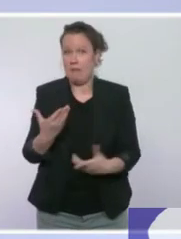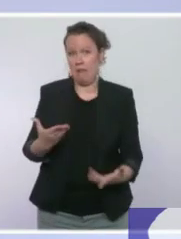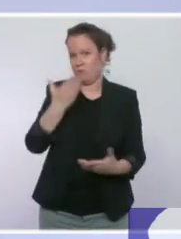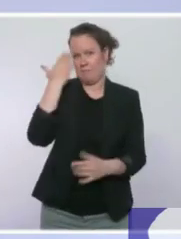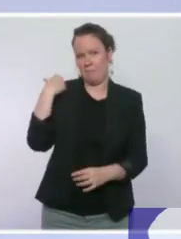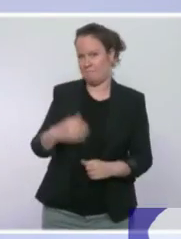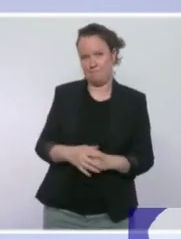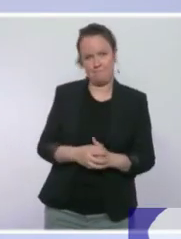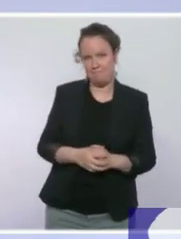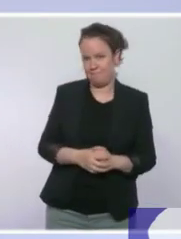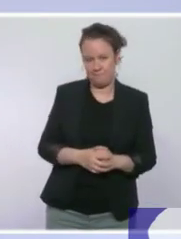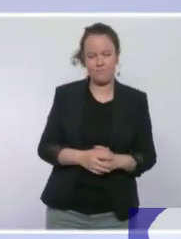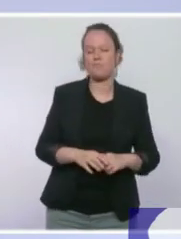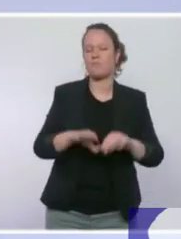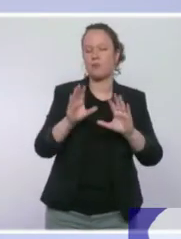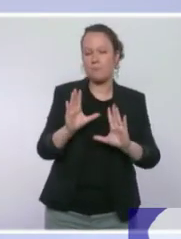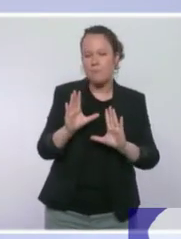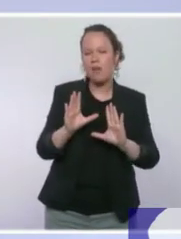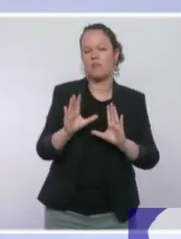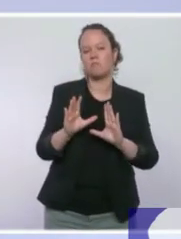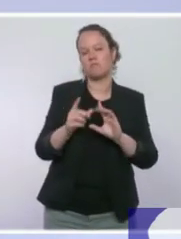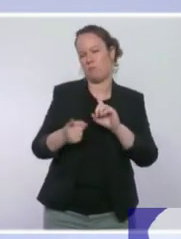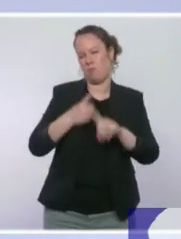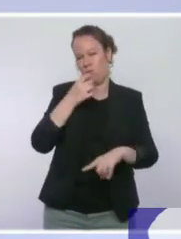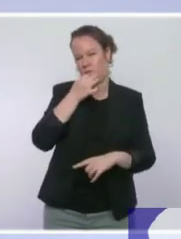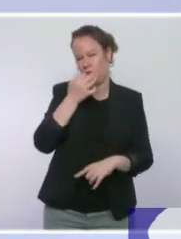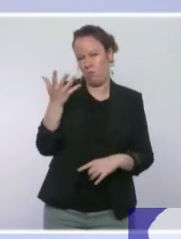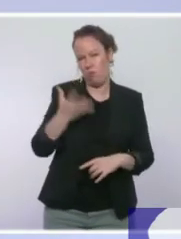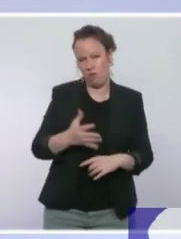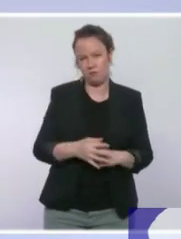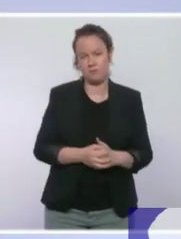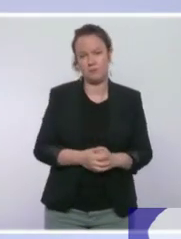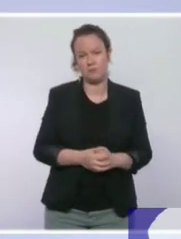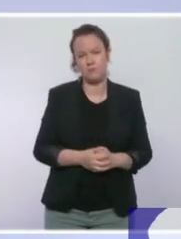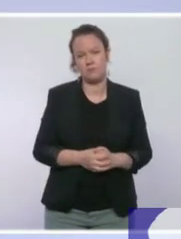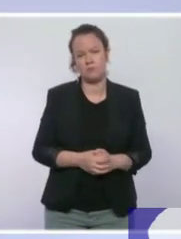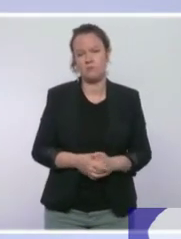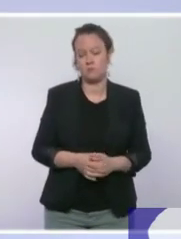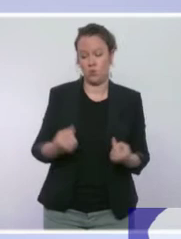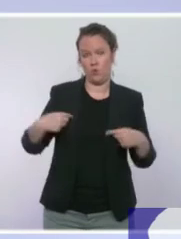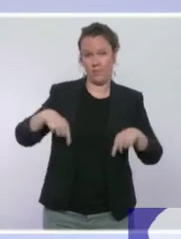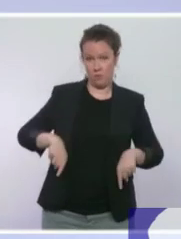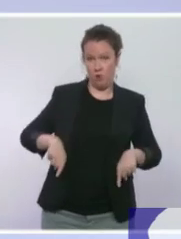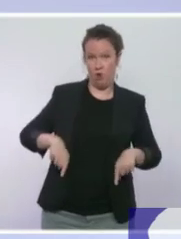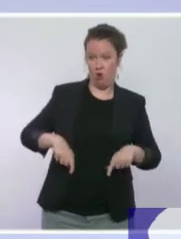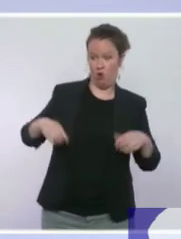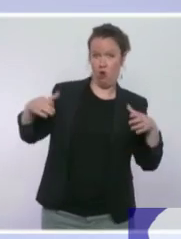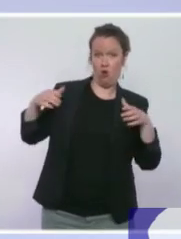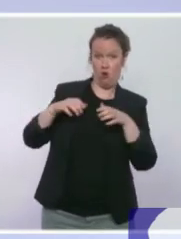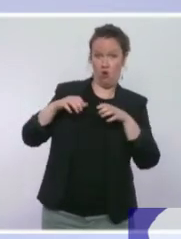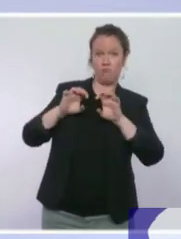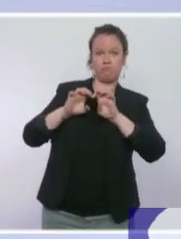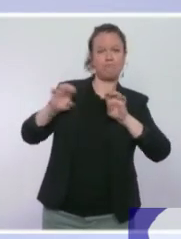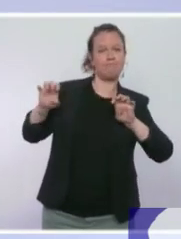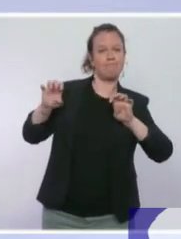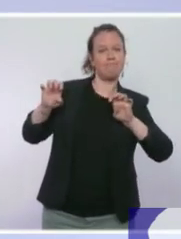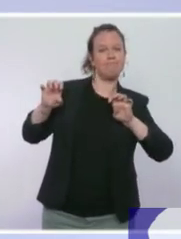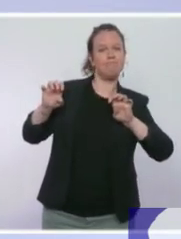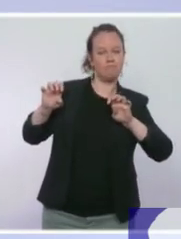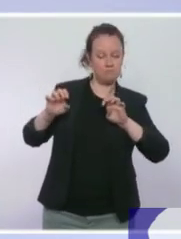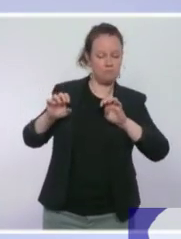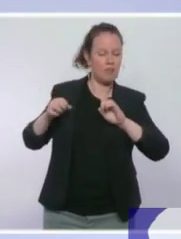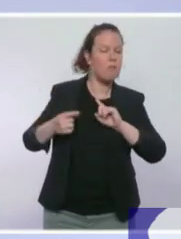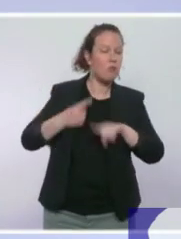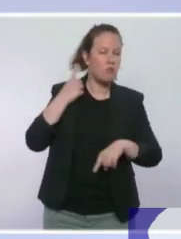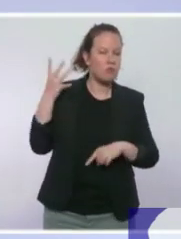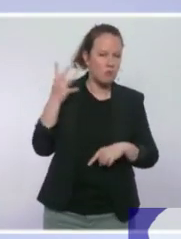où je vous parle, mais je voudrais vous préciser que ce qui est essentiel pour le gouvernement, même si votre question se pose, c'est pas tant